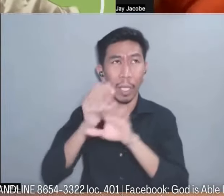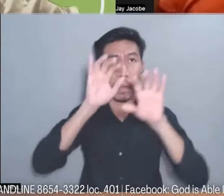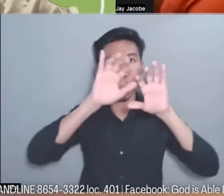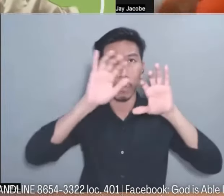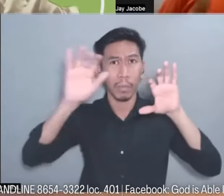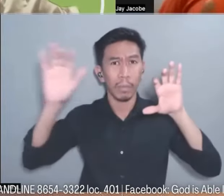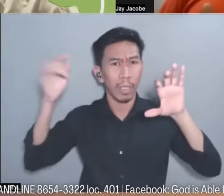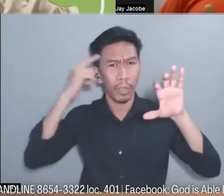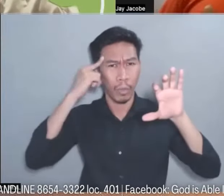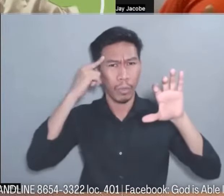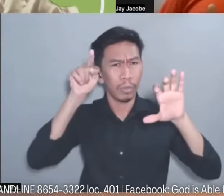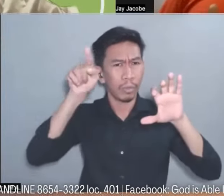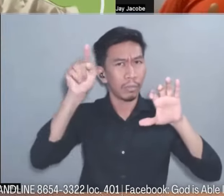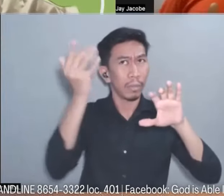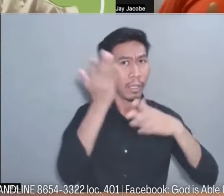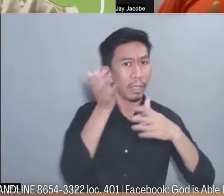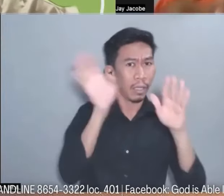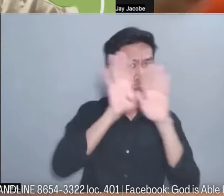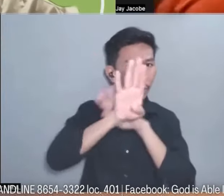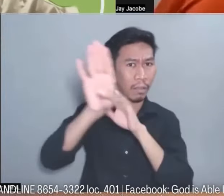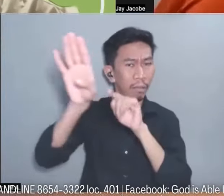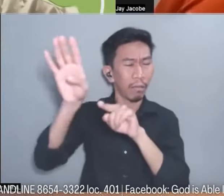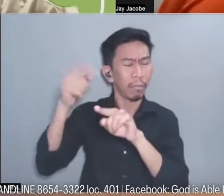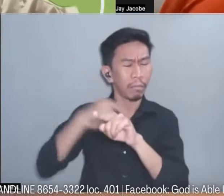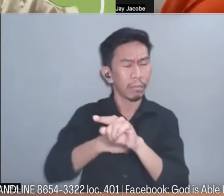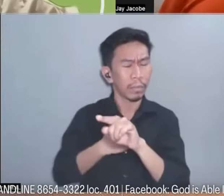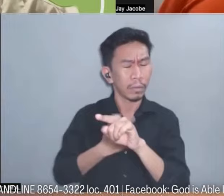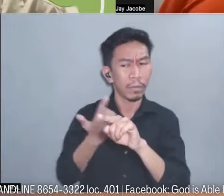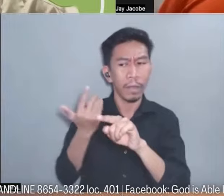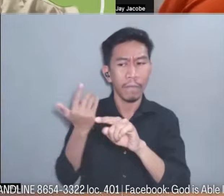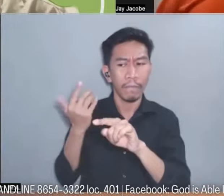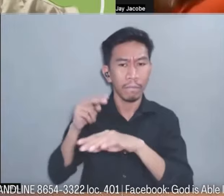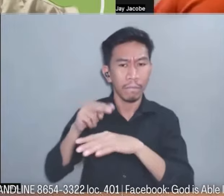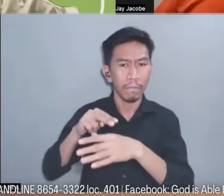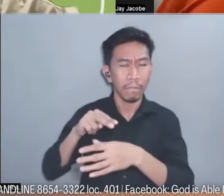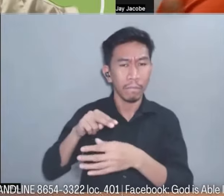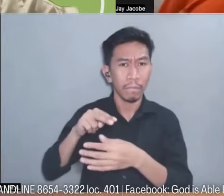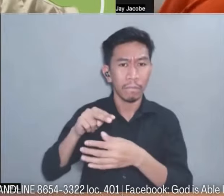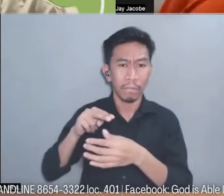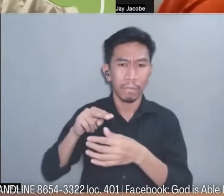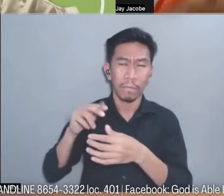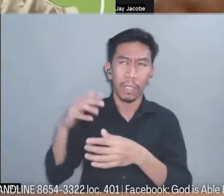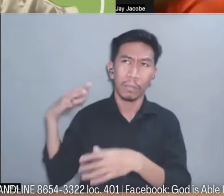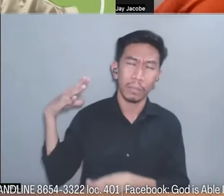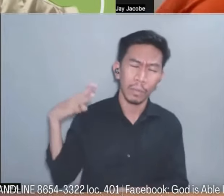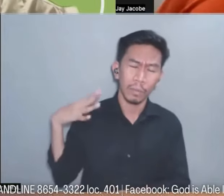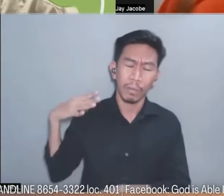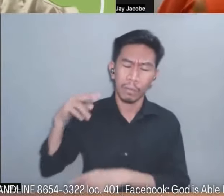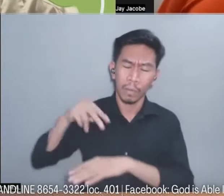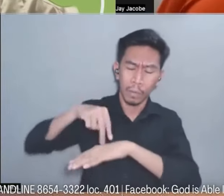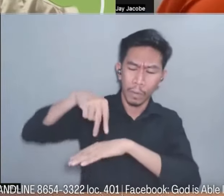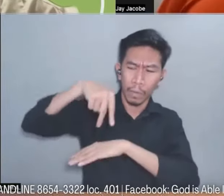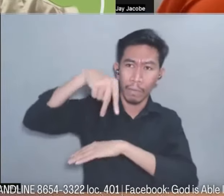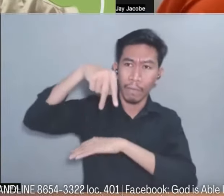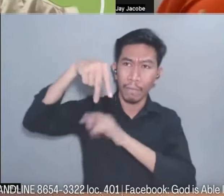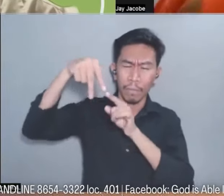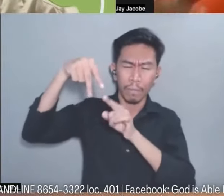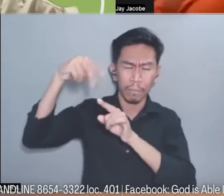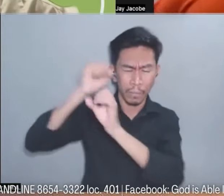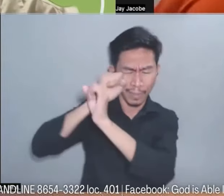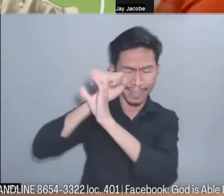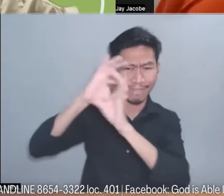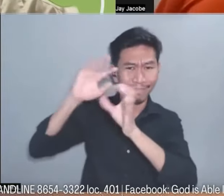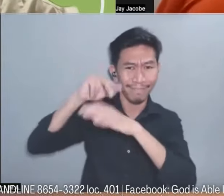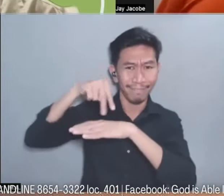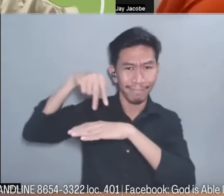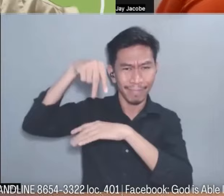nandun na po ako hinihintay ko po na makita si Jesus Christ pero hindi ko makita sabi ko Lord nasaan ka na alam